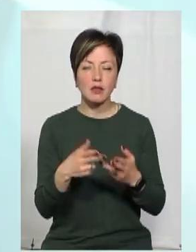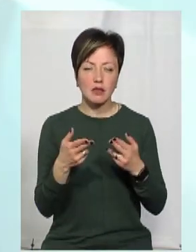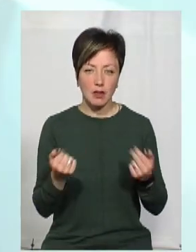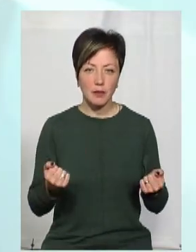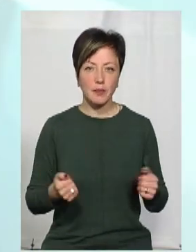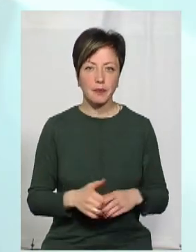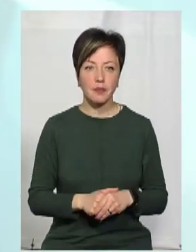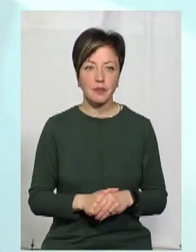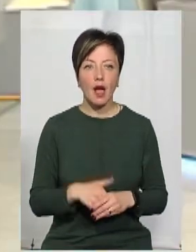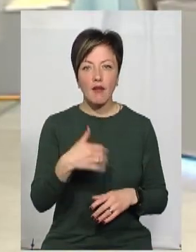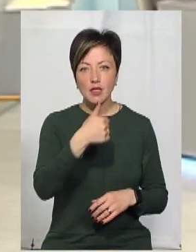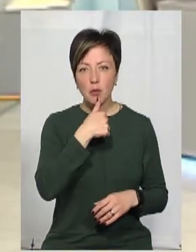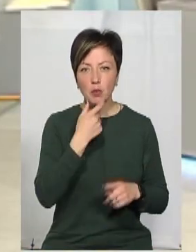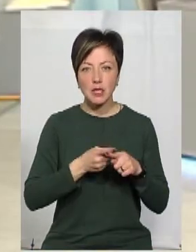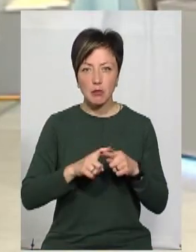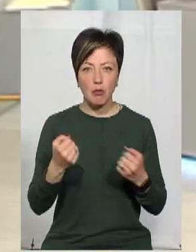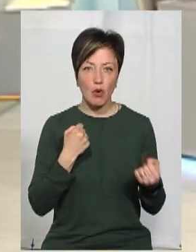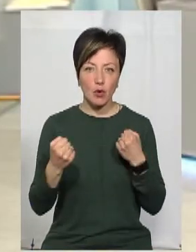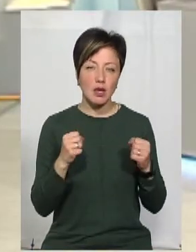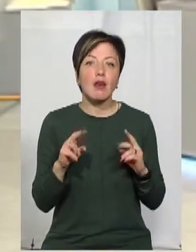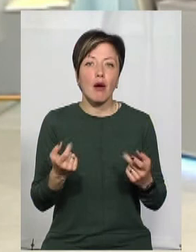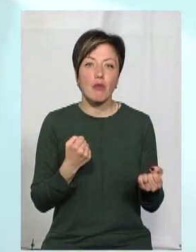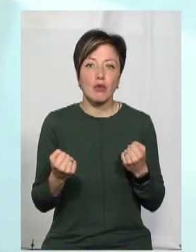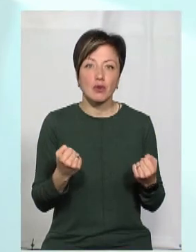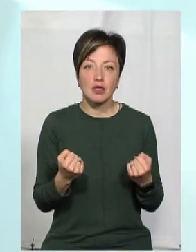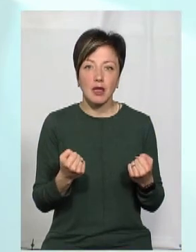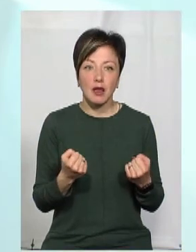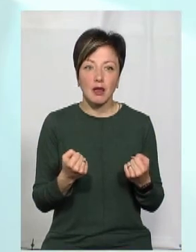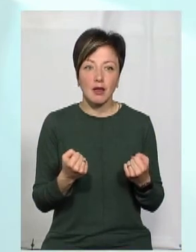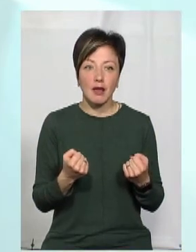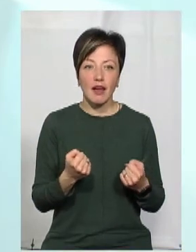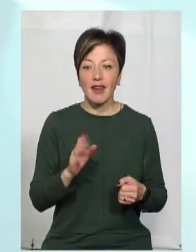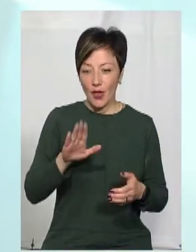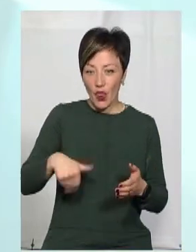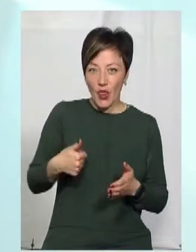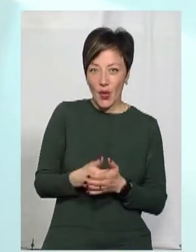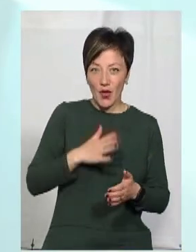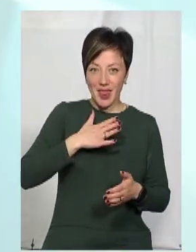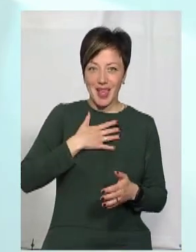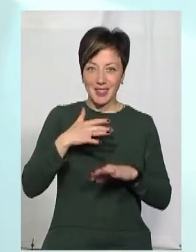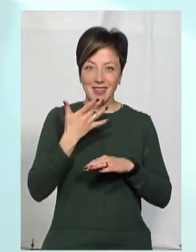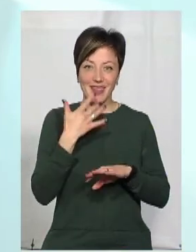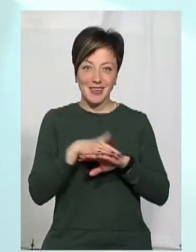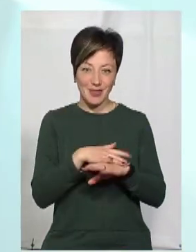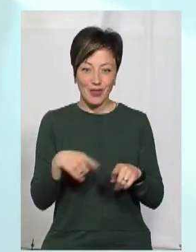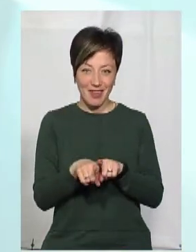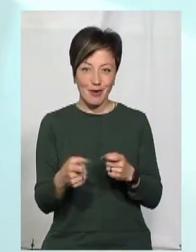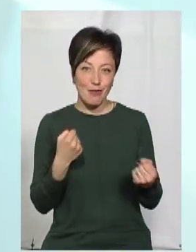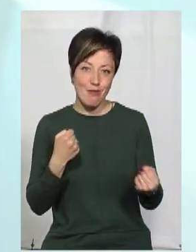так, от. А якось пробуєте з цим боротися? Ну, як боротися? Ну, боротися, відколи наша нація є, відколи і боротися.